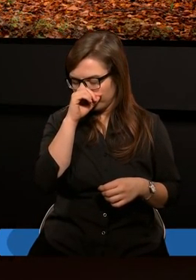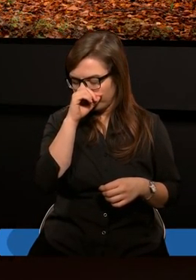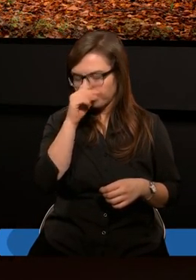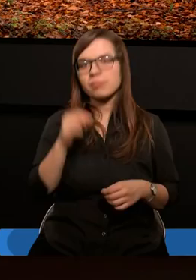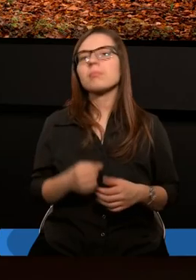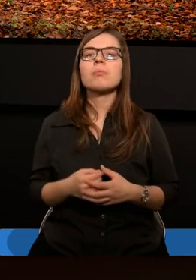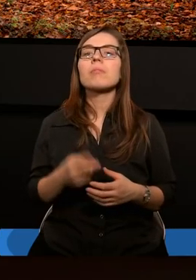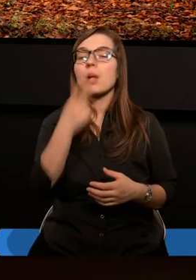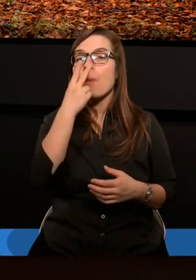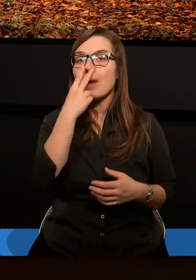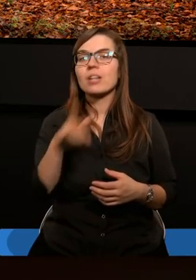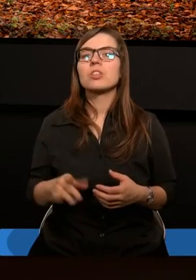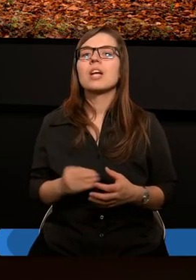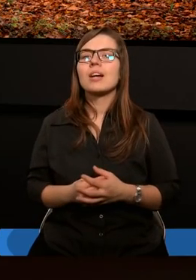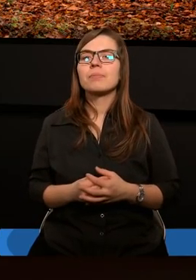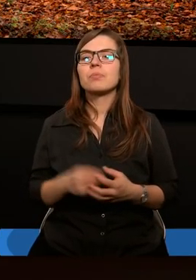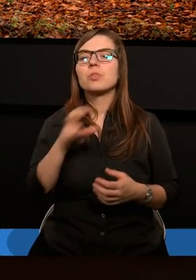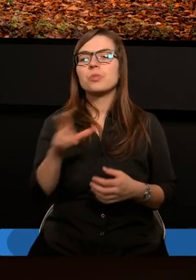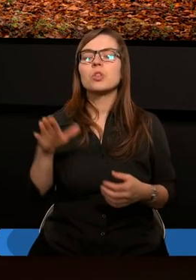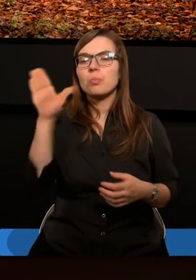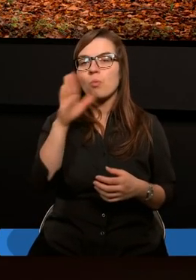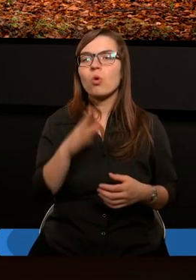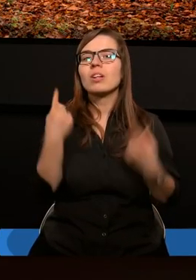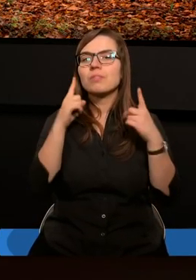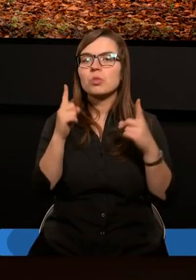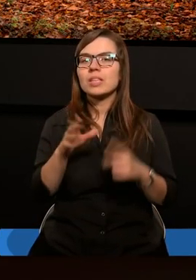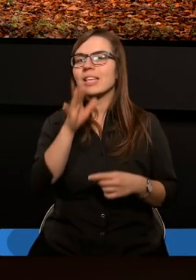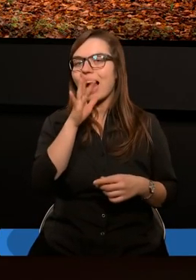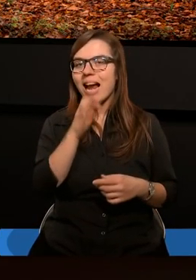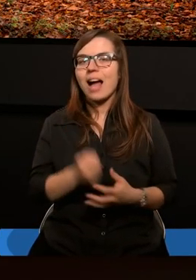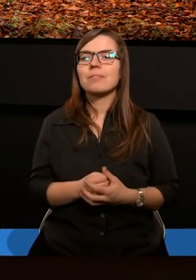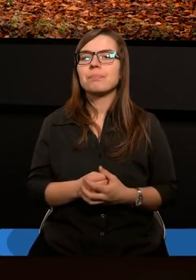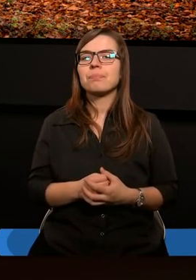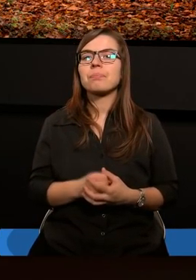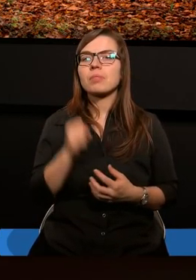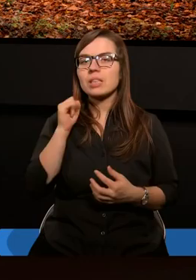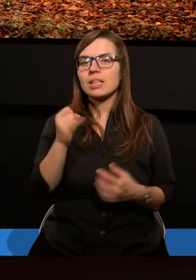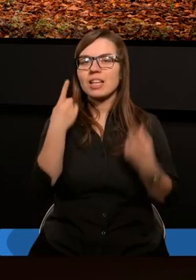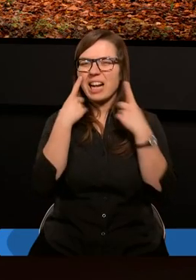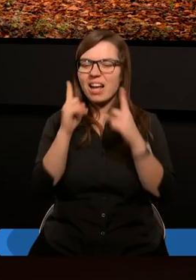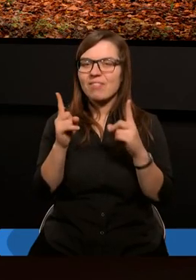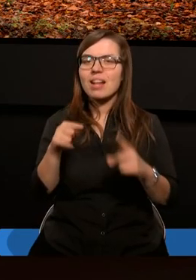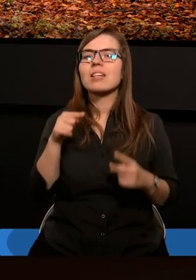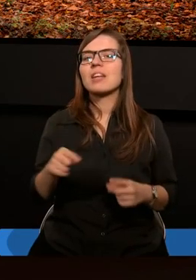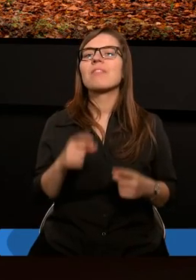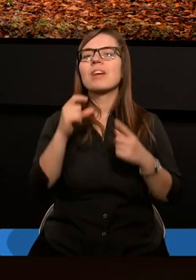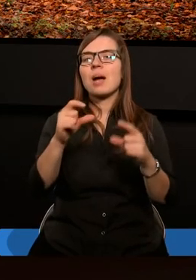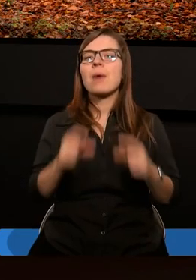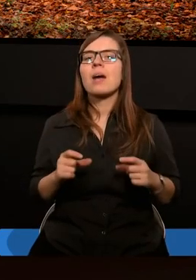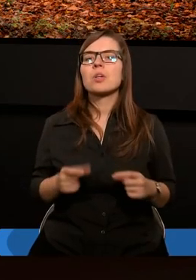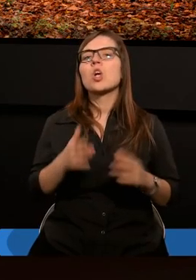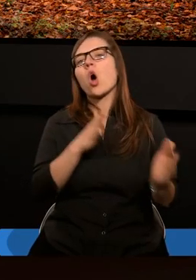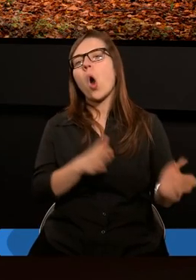wraca jakby pytanie, czy Pan Bóg odrzucił Izraela. I wraca w tym fragmencie